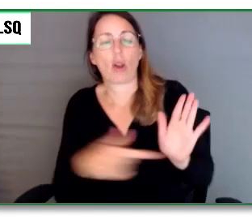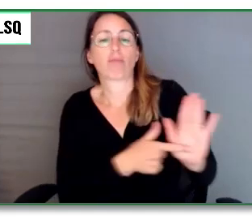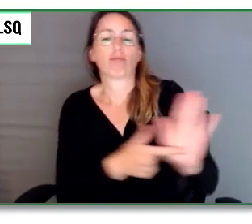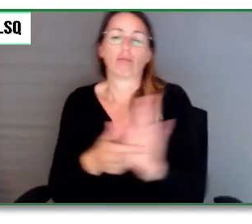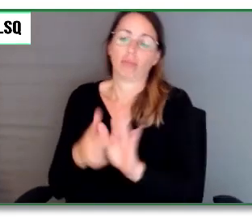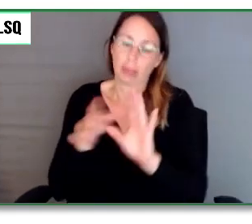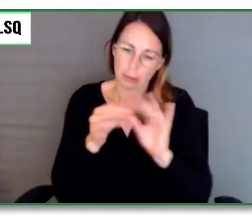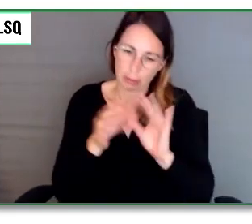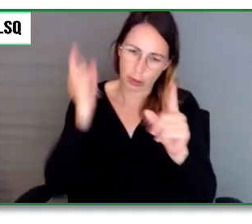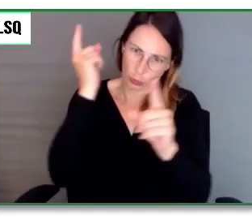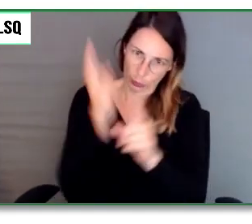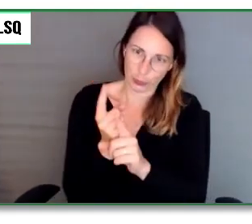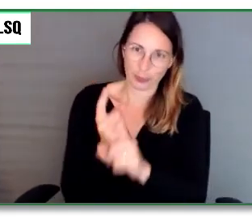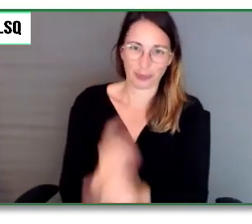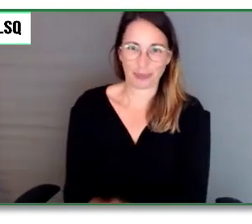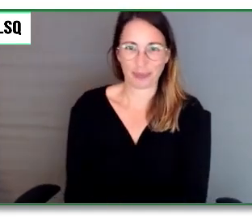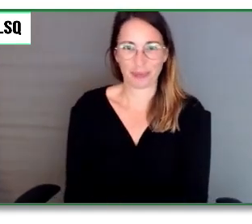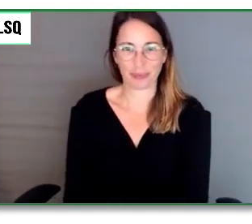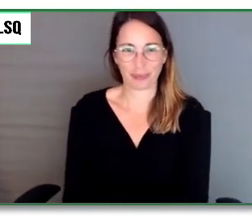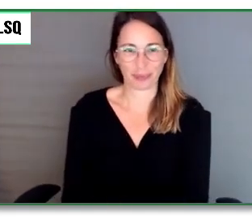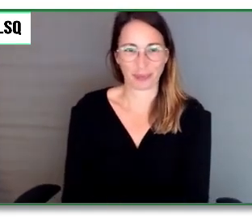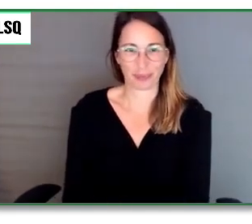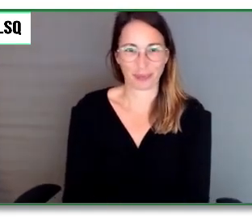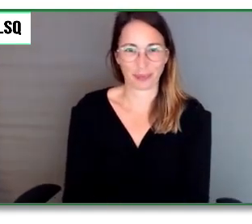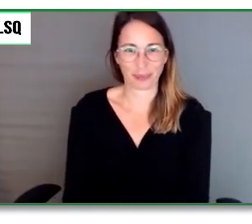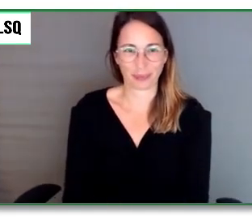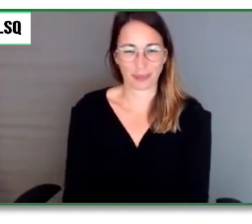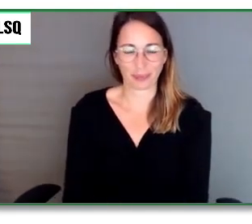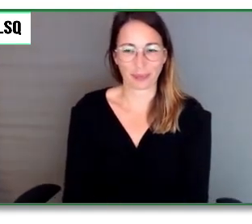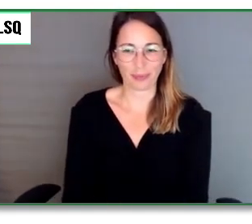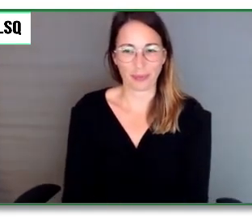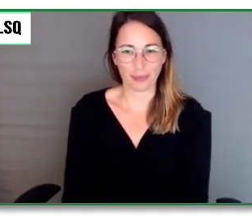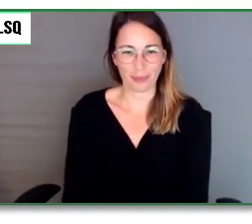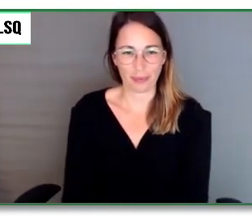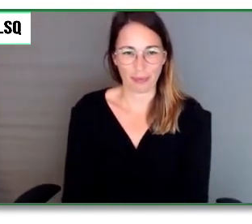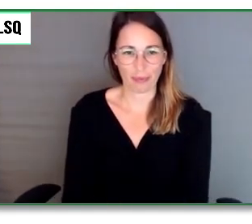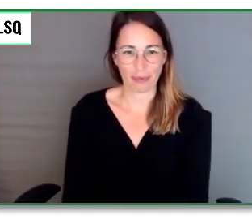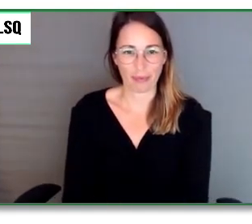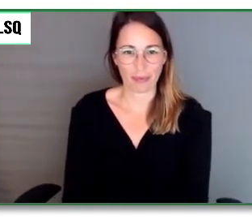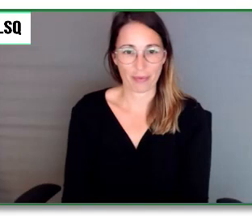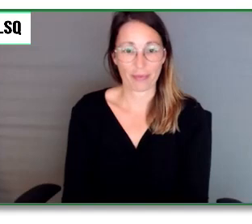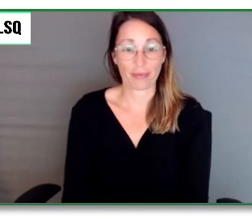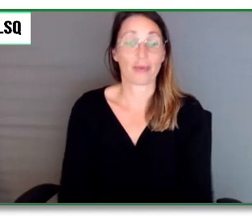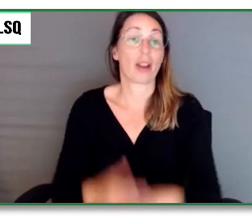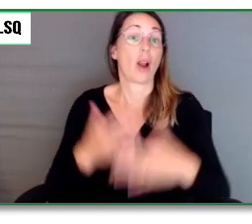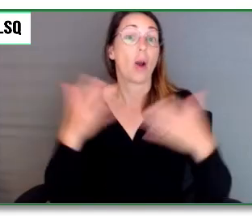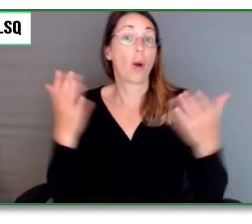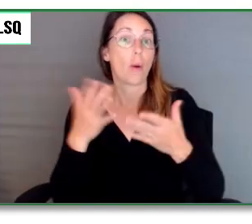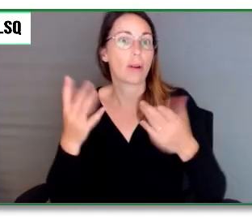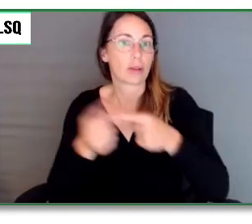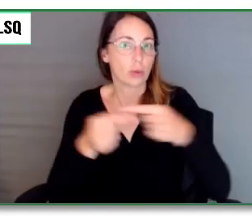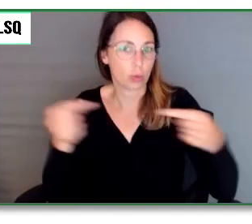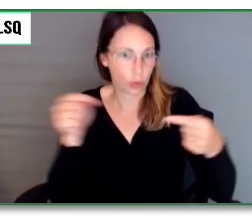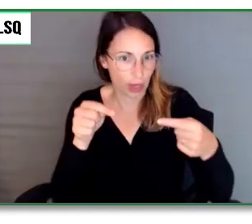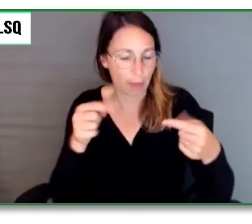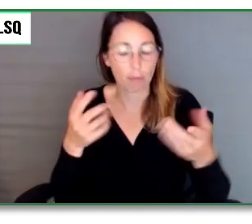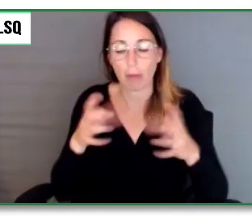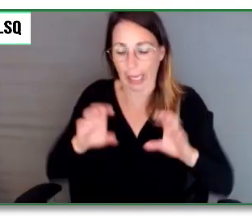Et ce dont j'aimerais vous parler, c'est ce que sont, selon notre équipe,